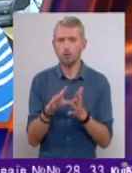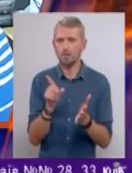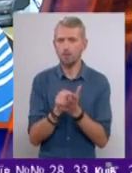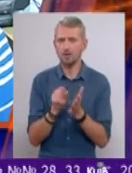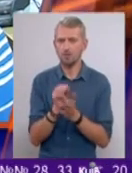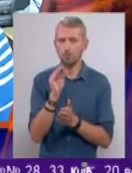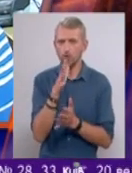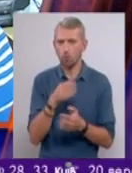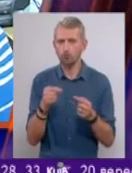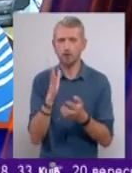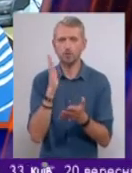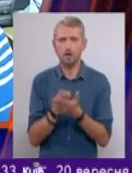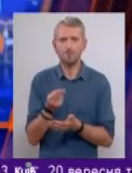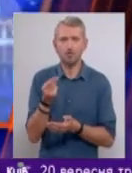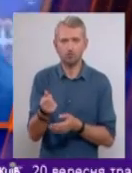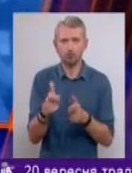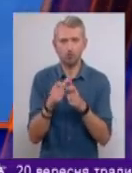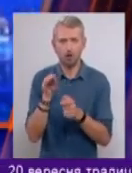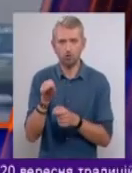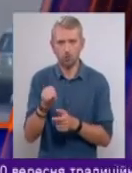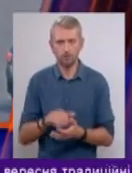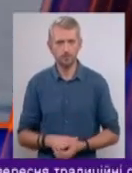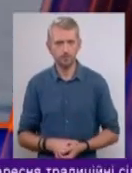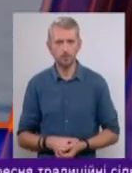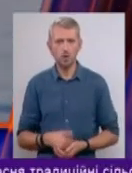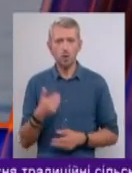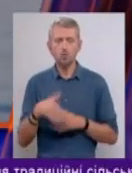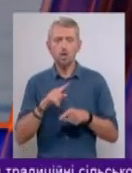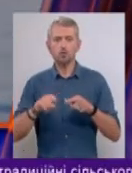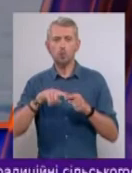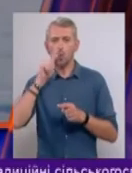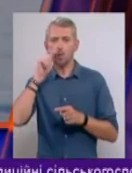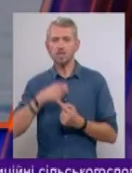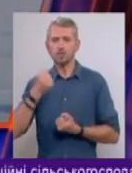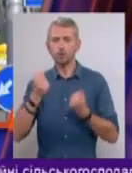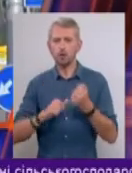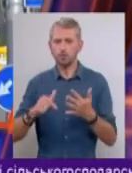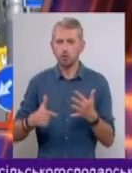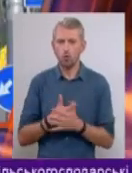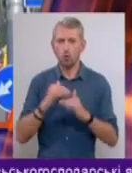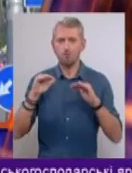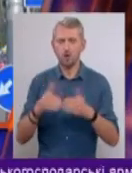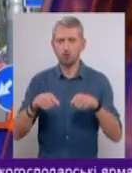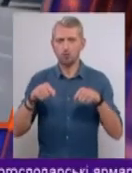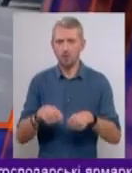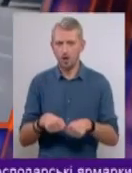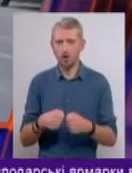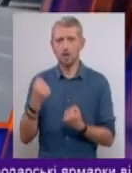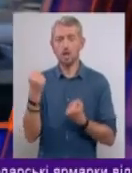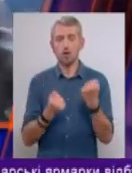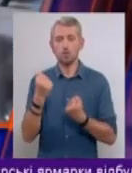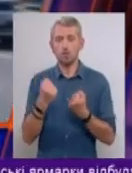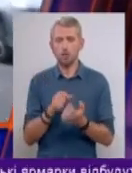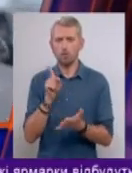одночасно є і платіжною карткою. Уже незабаром українських водіїв знову обмежать у правах. Передусім кермувальник